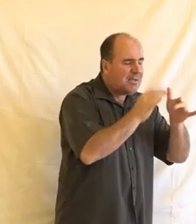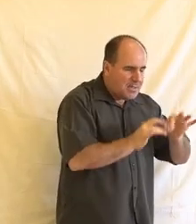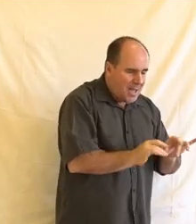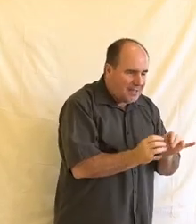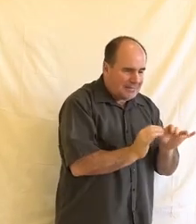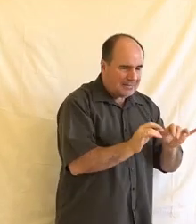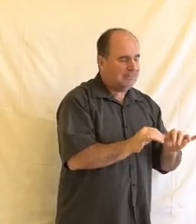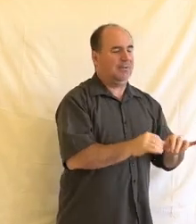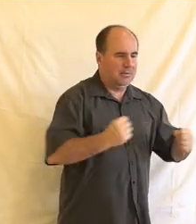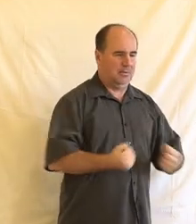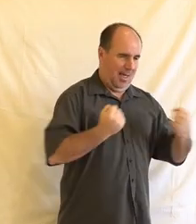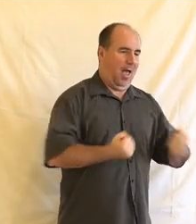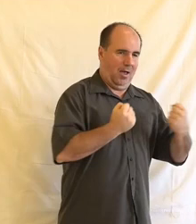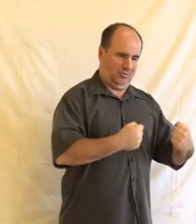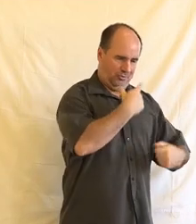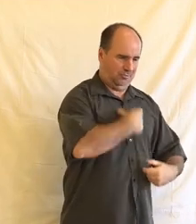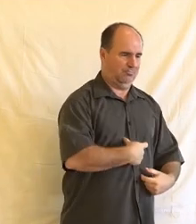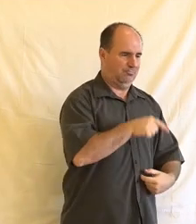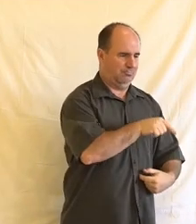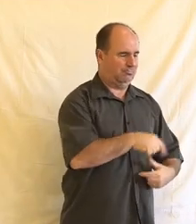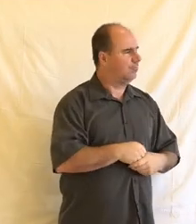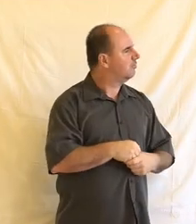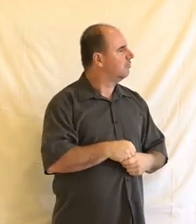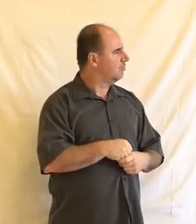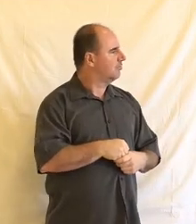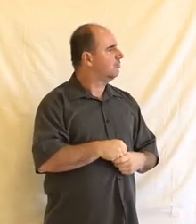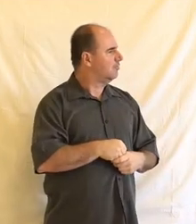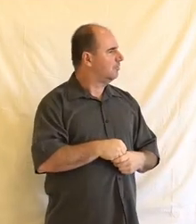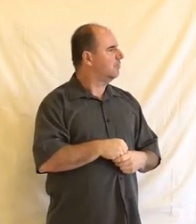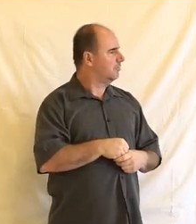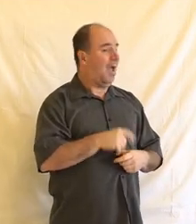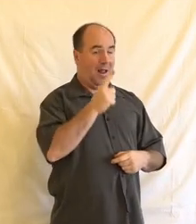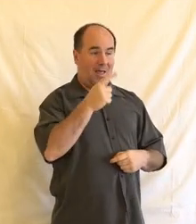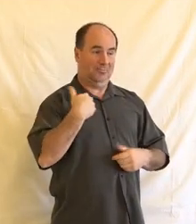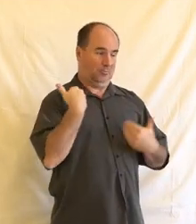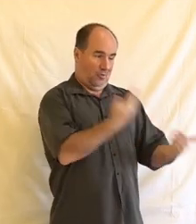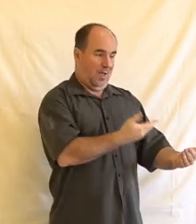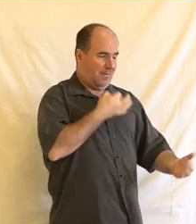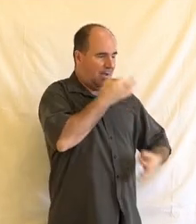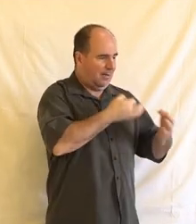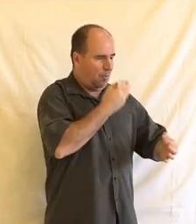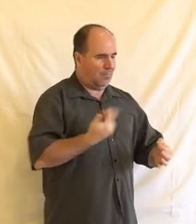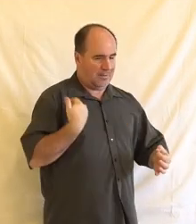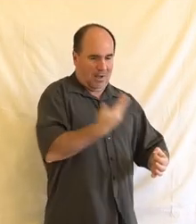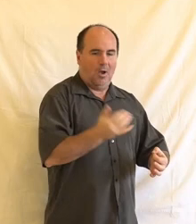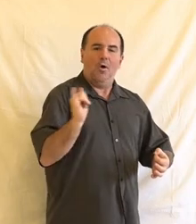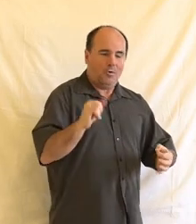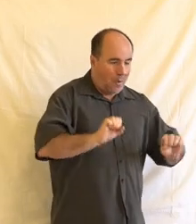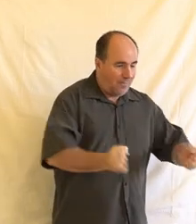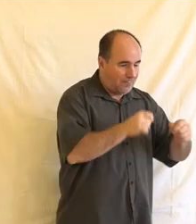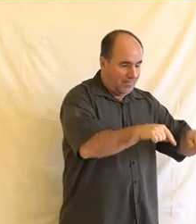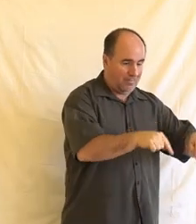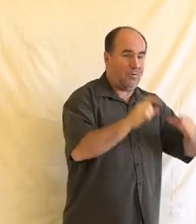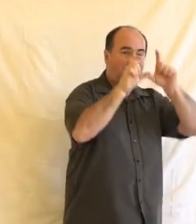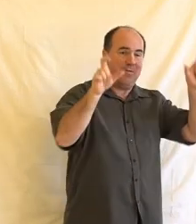a tím, kdo tu technologii vytvořil a kdo ji nabídl k užívání. Je tam informační disbalance, protože samozřejmě ten uživatel nemá